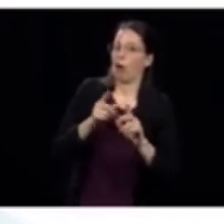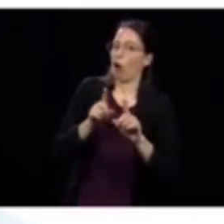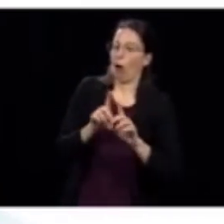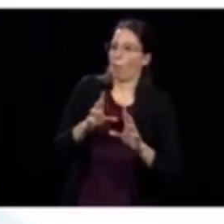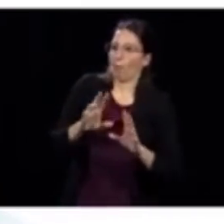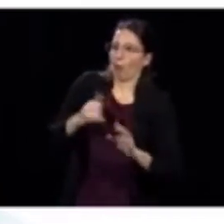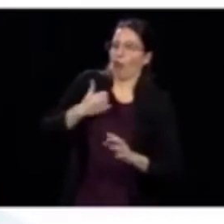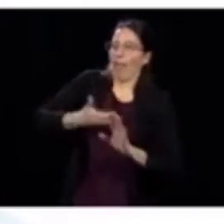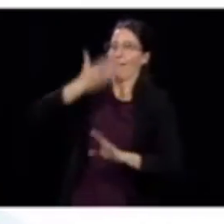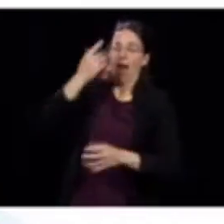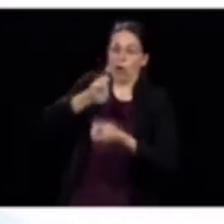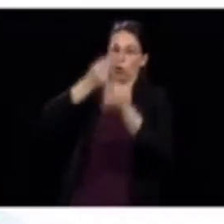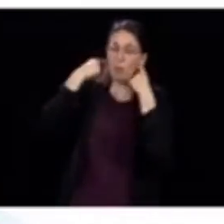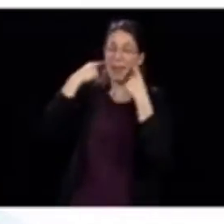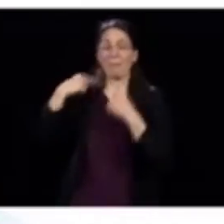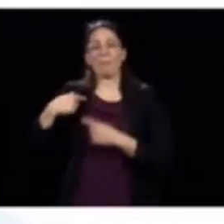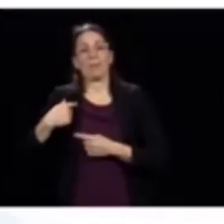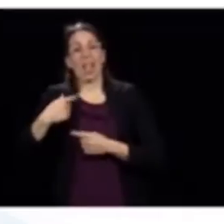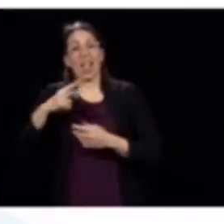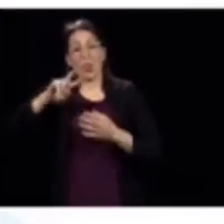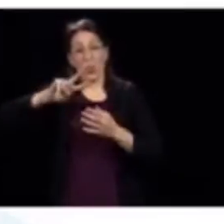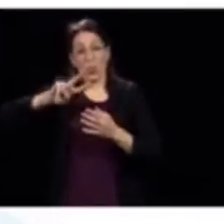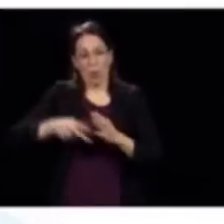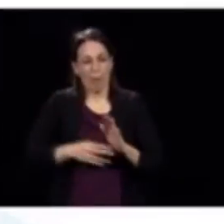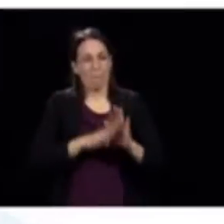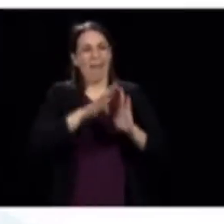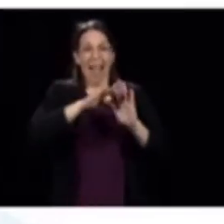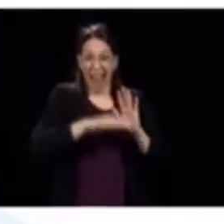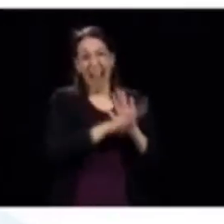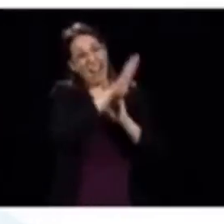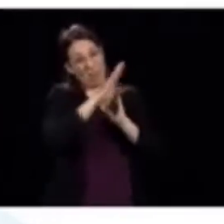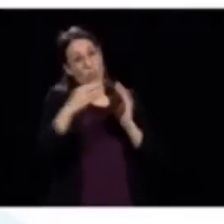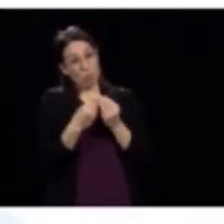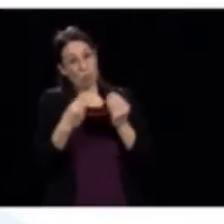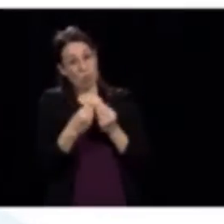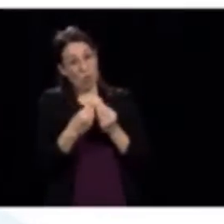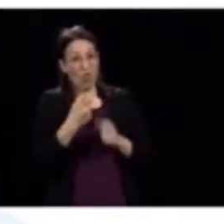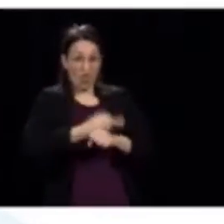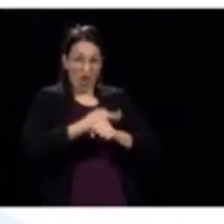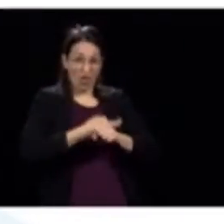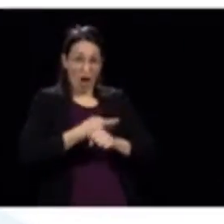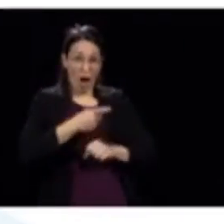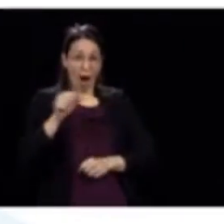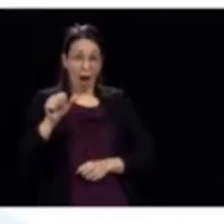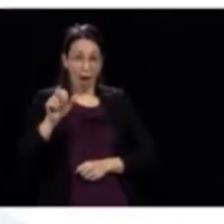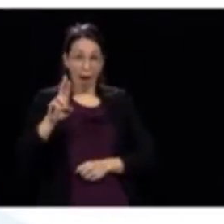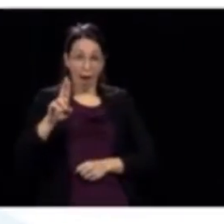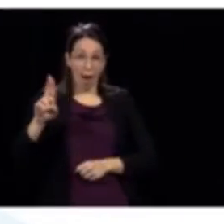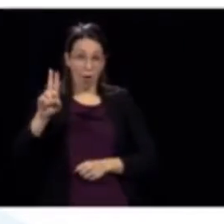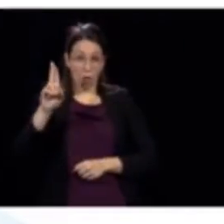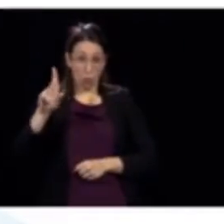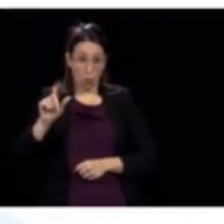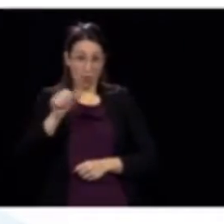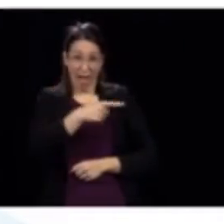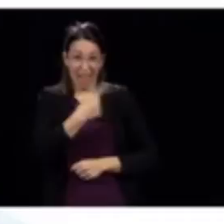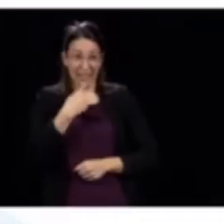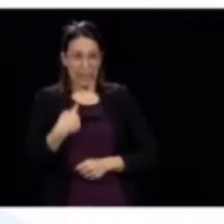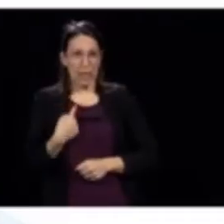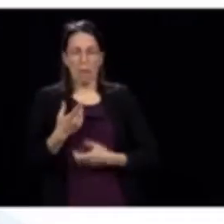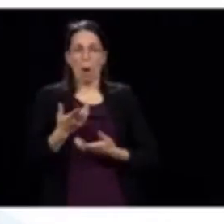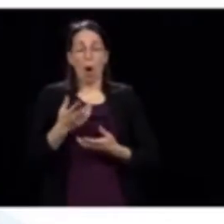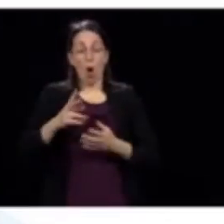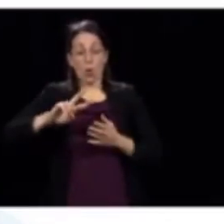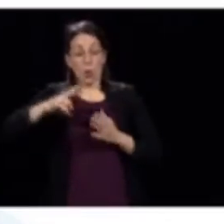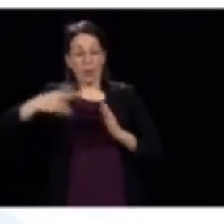Moi aussi, j'étais très jeune, M. Legault, je vous rassure. Mais quand même, la deuxième vague, et le Dr Arruda pour a confirmé, a été beaucoup plus